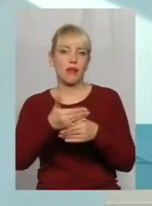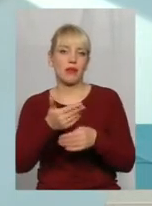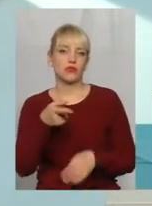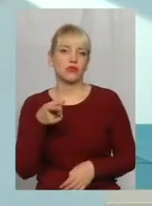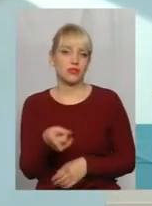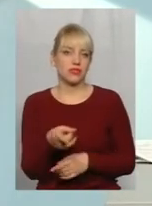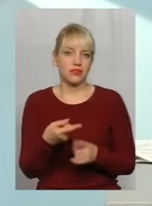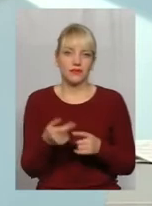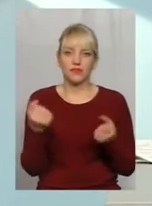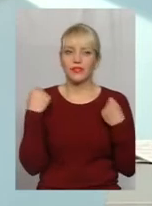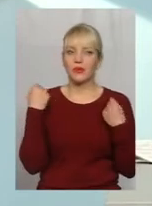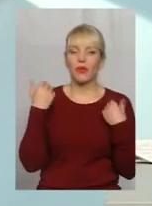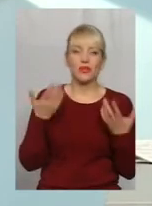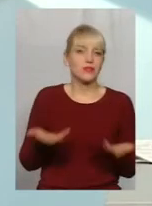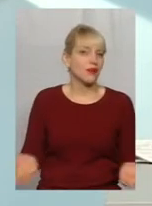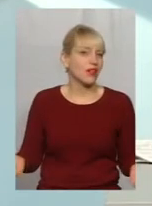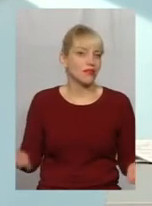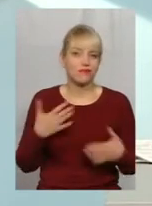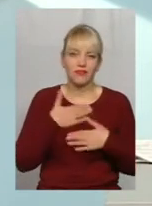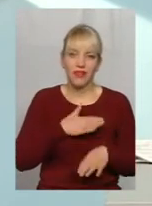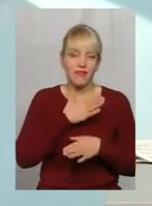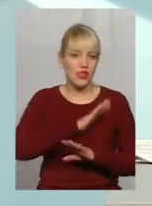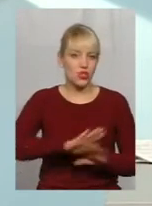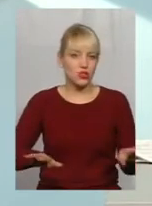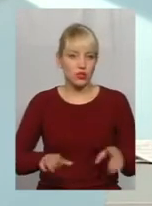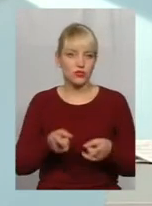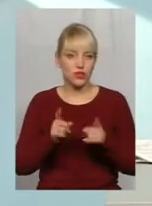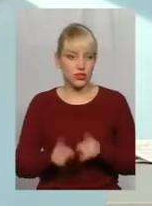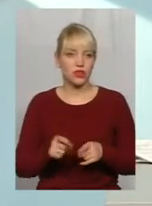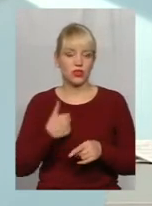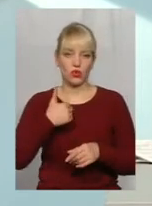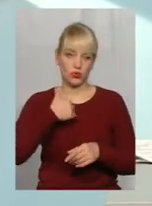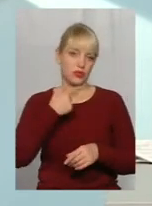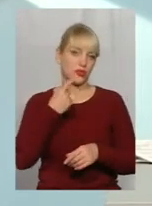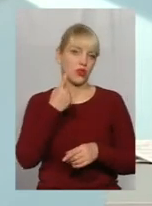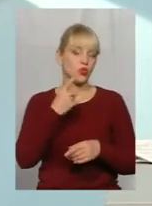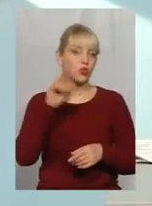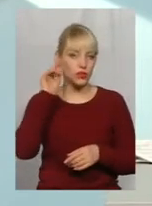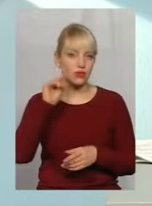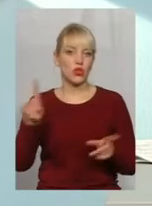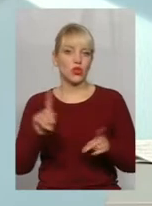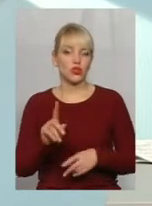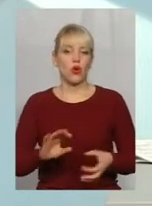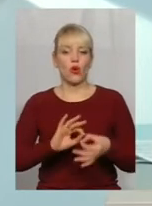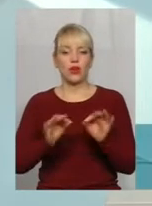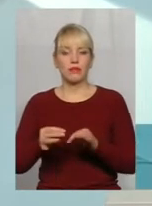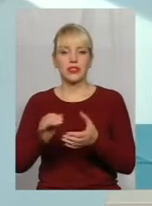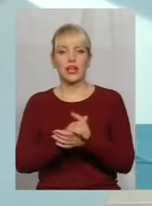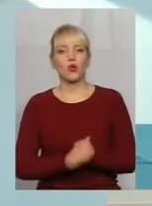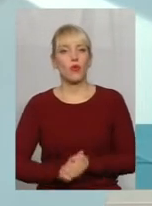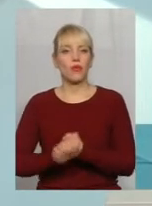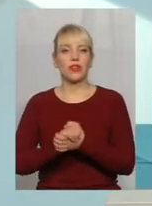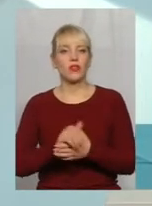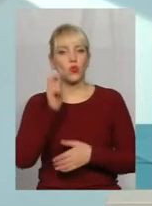спортсмени їх це не влаштовує дійсно. Я скажу тільки одну цифру, що Олімпійський комітет України,